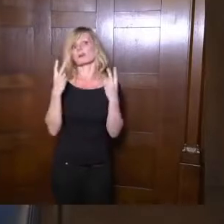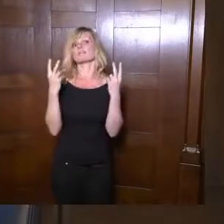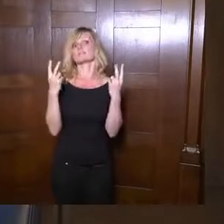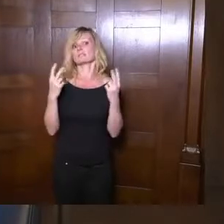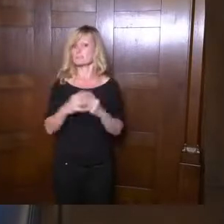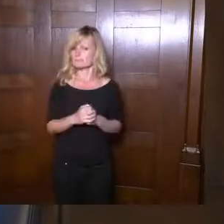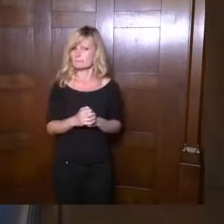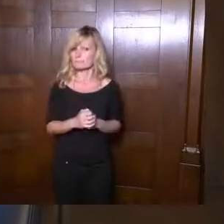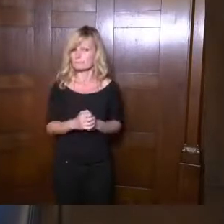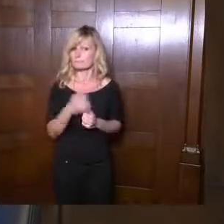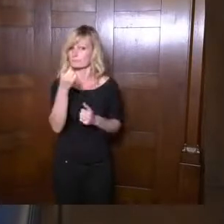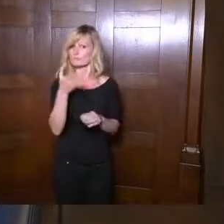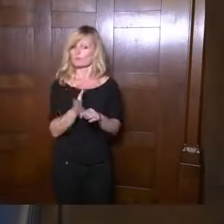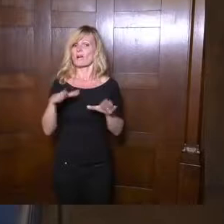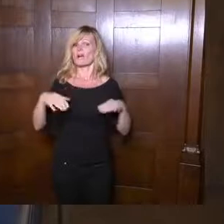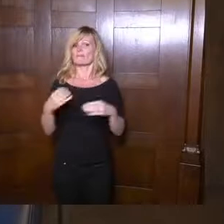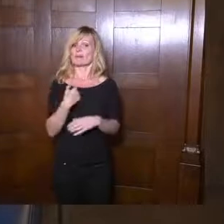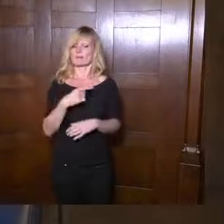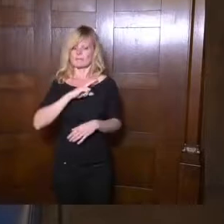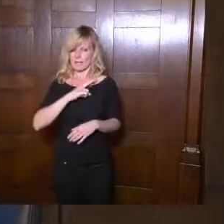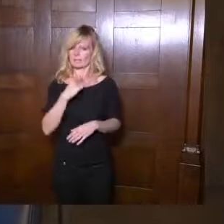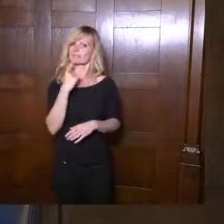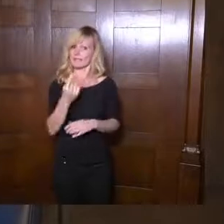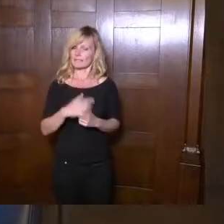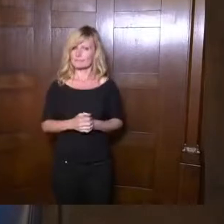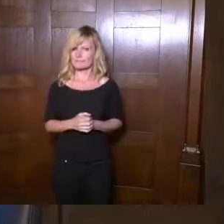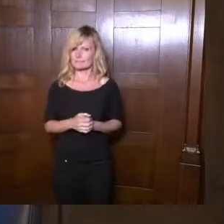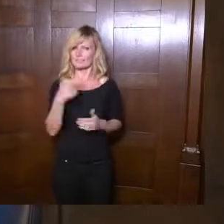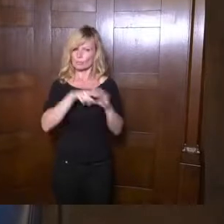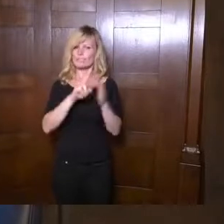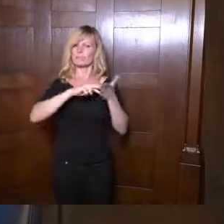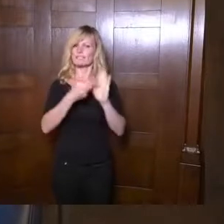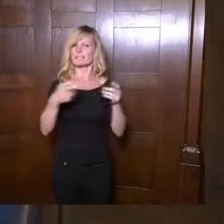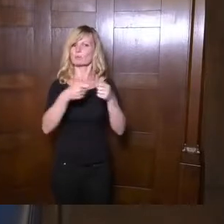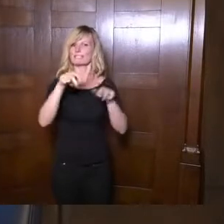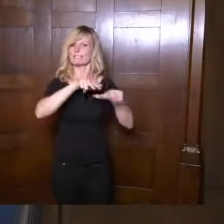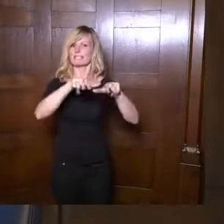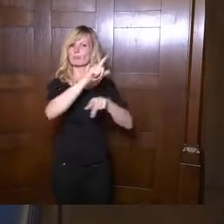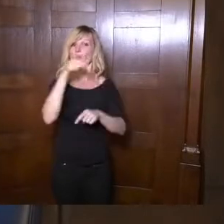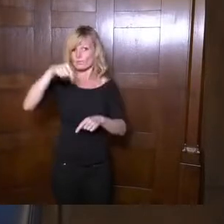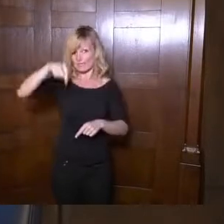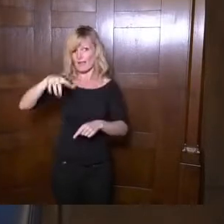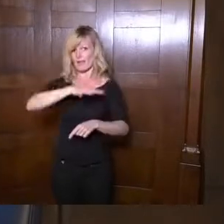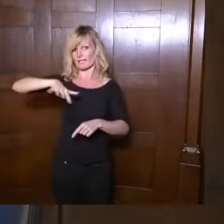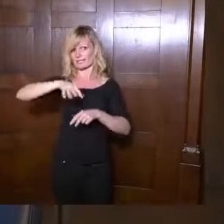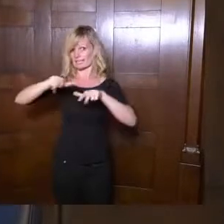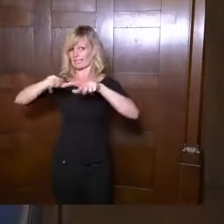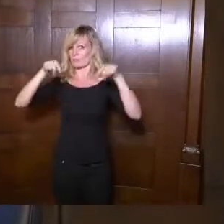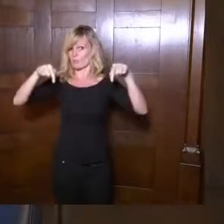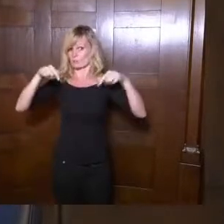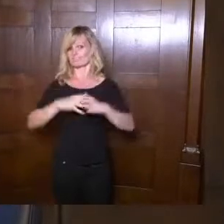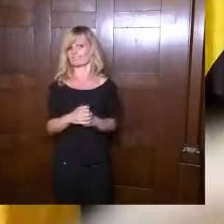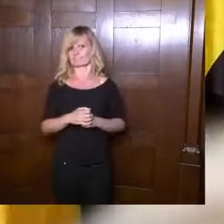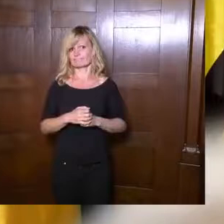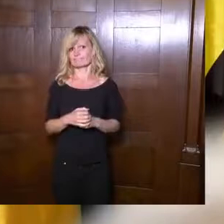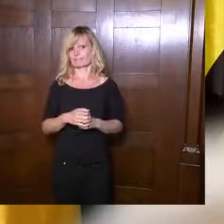was ich am Anfang schon gesagt habe. Durch die Politik der Bundesregierung und auch der Landesregierung und der ihr